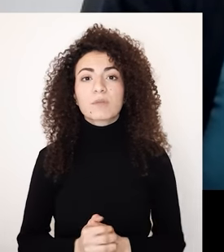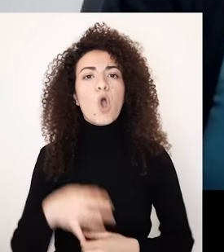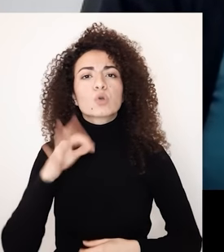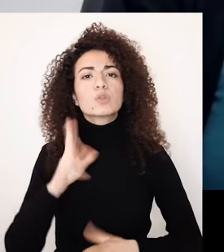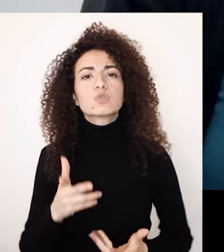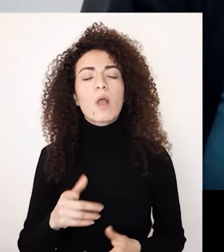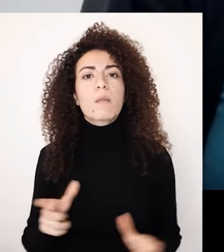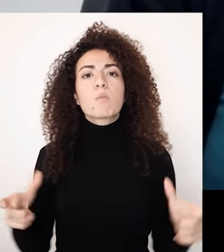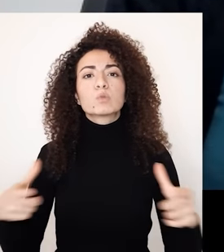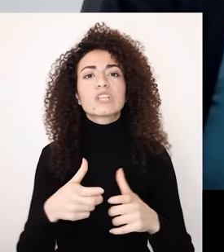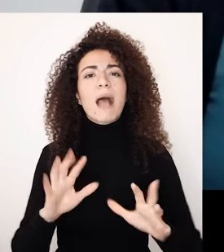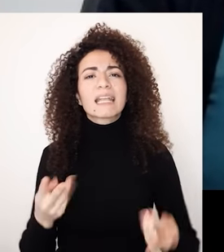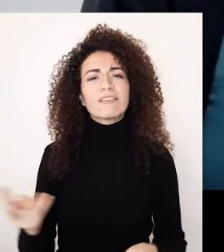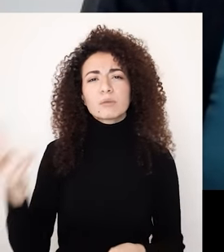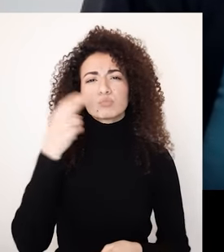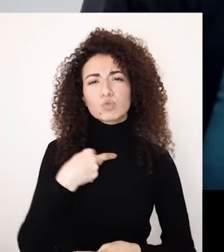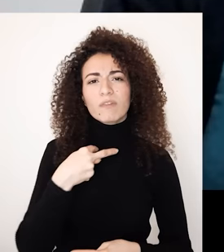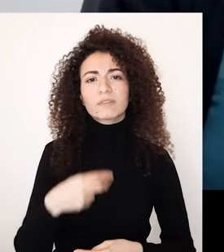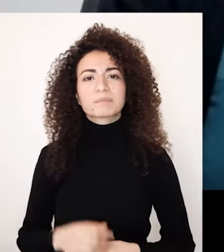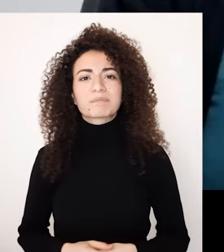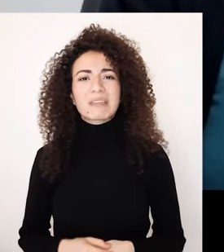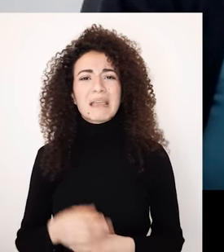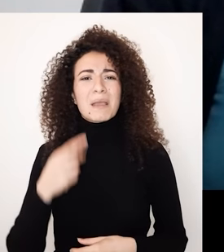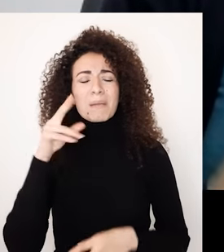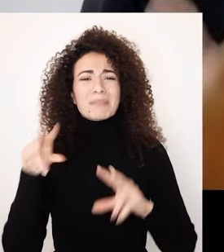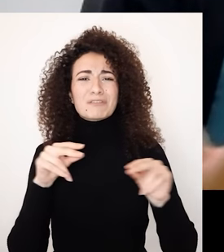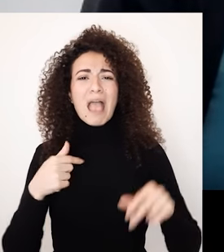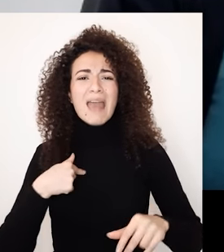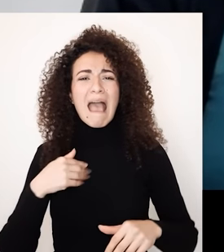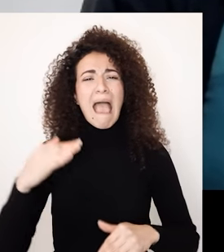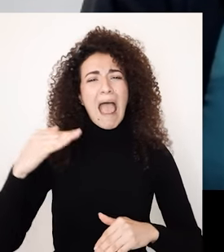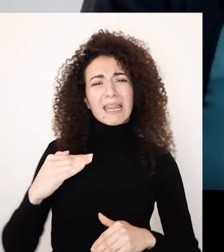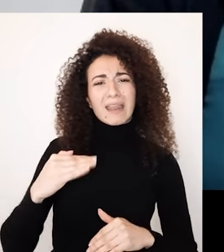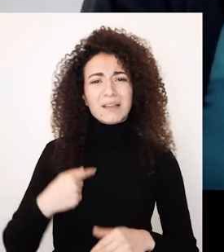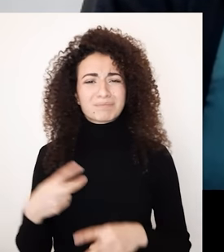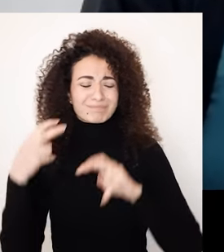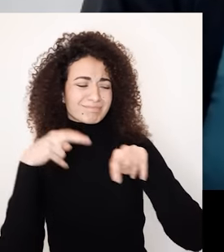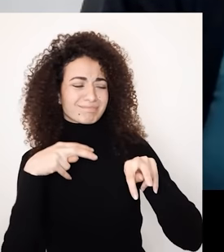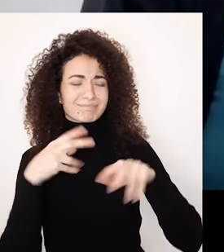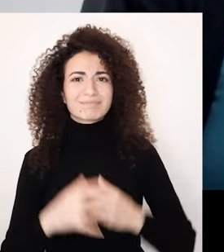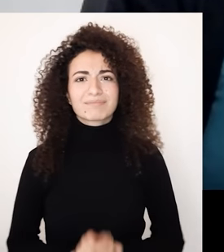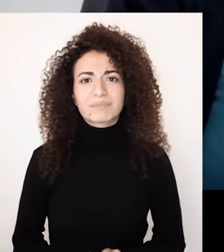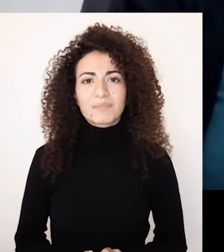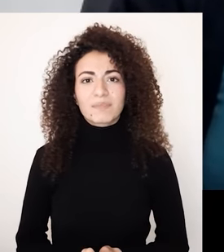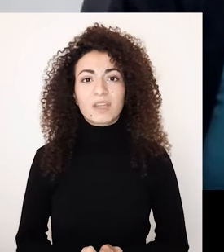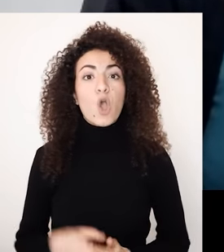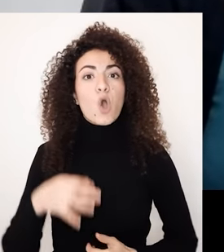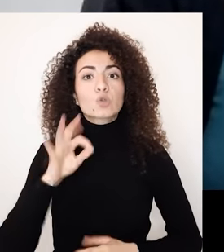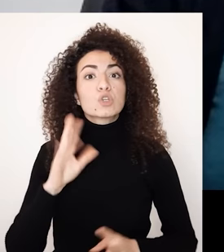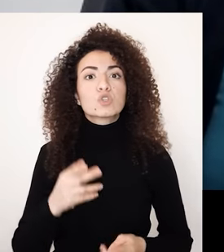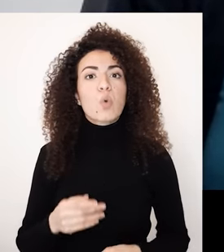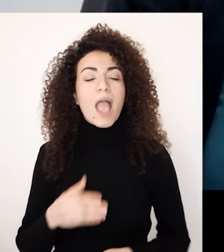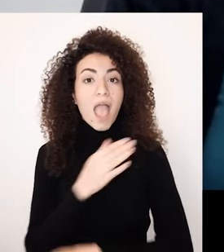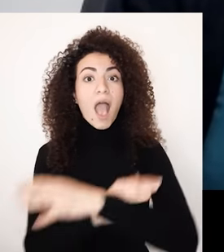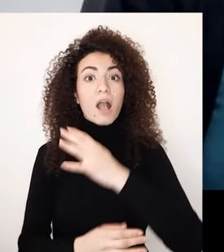النظرة من المجتمع القاسية اللي هي جيمة استحقار خاطر جيمة قولوا النساء ذوي الإعاقة